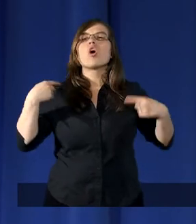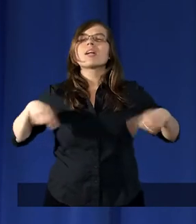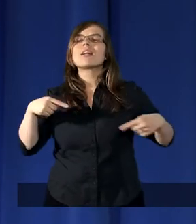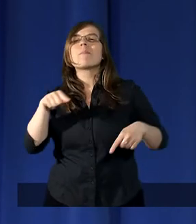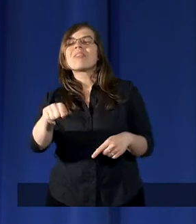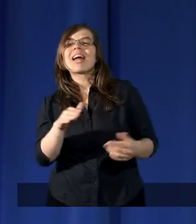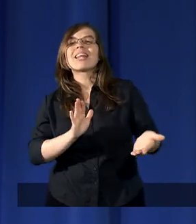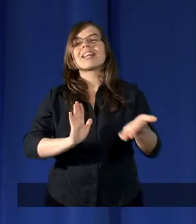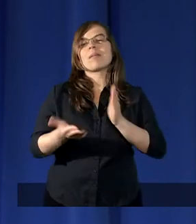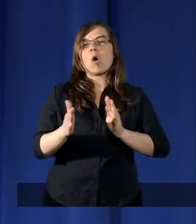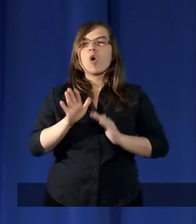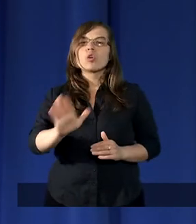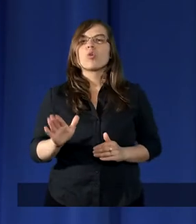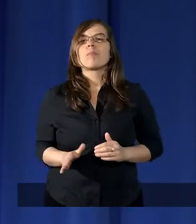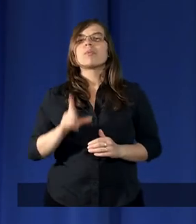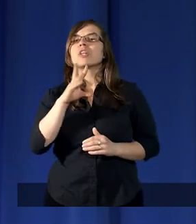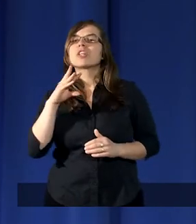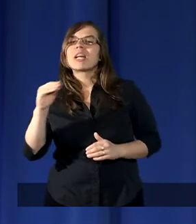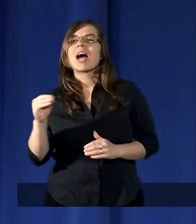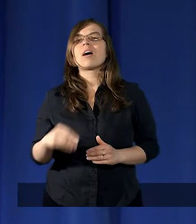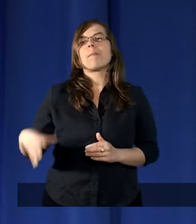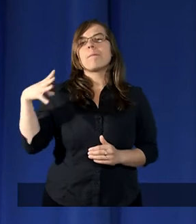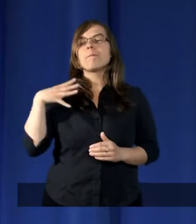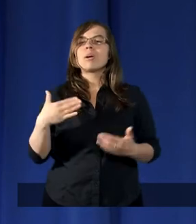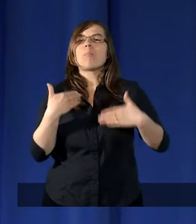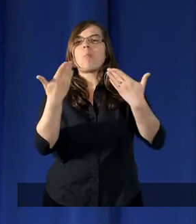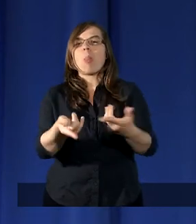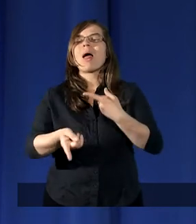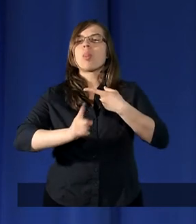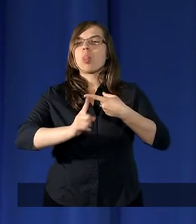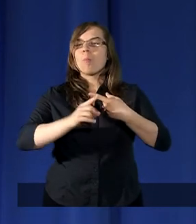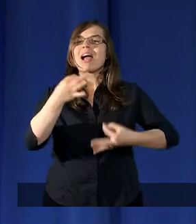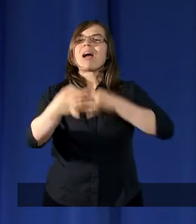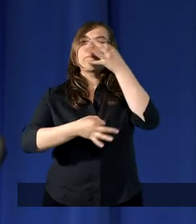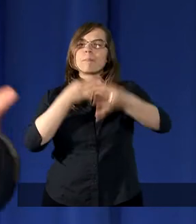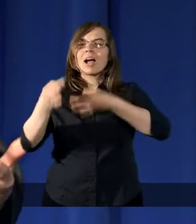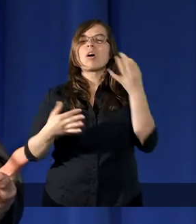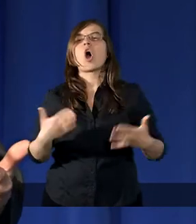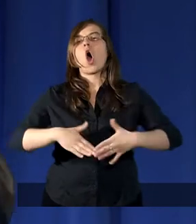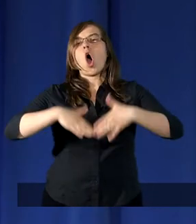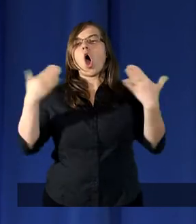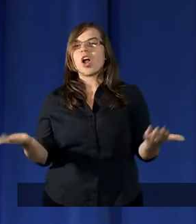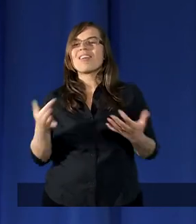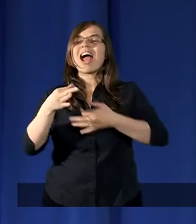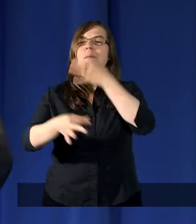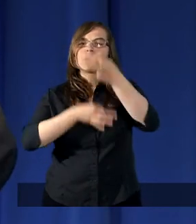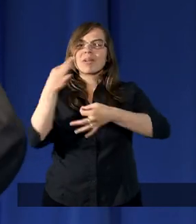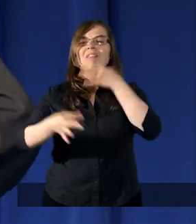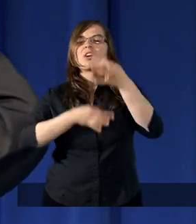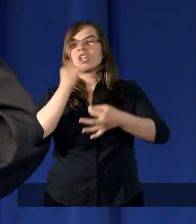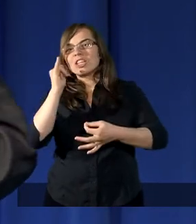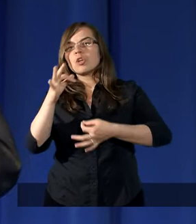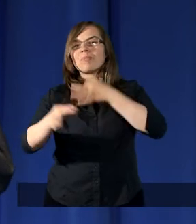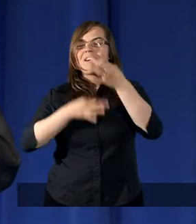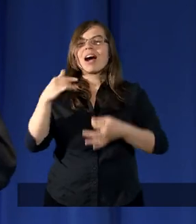w ten sposób, że był podany numer pieśni, otwierali śpiewniki, śpiewali.